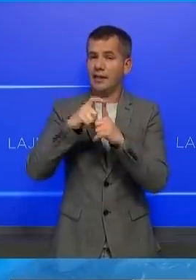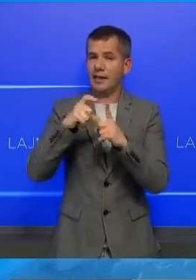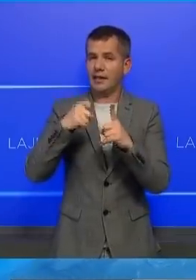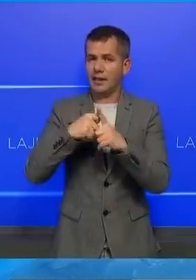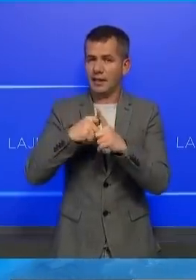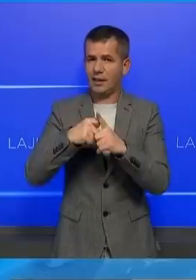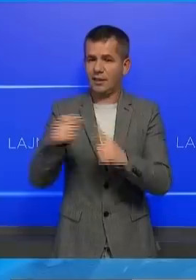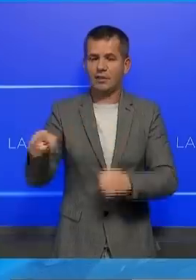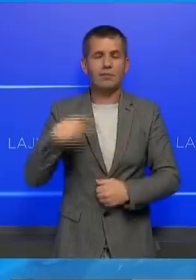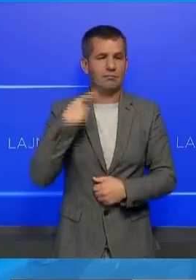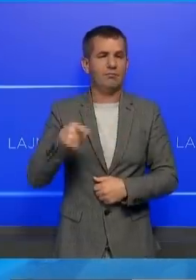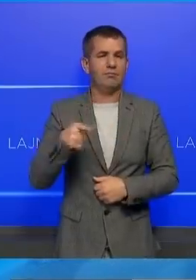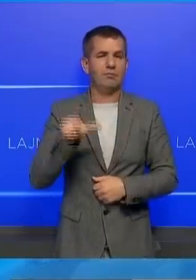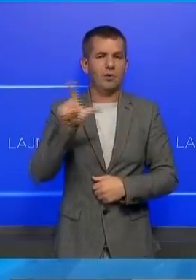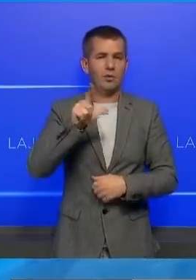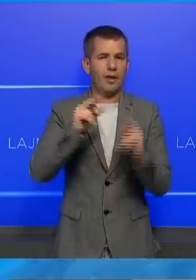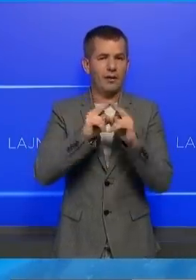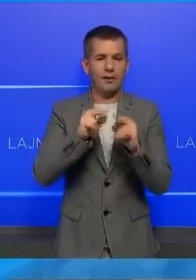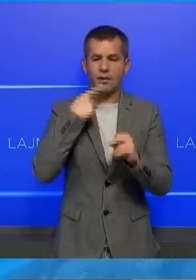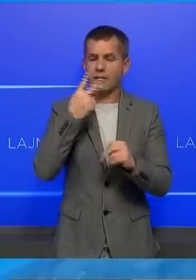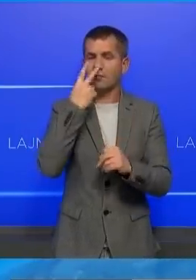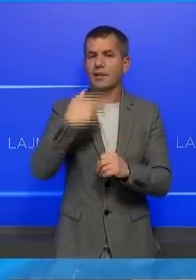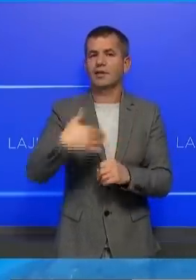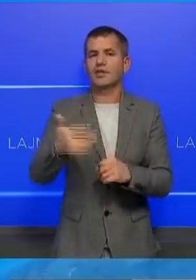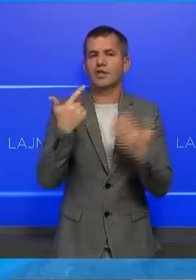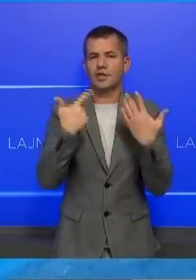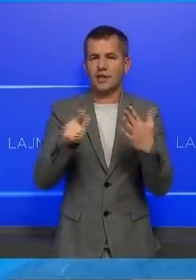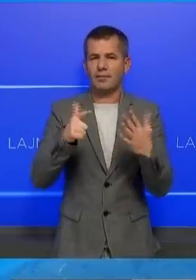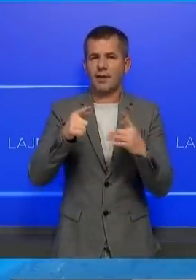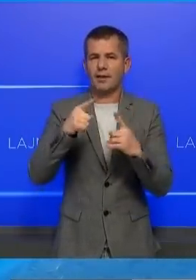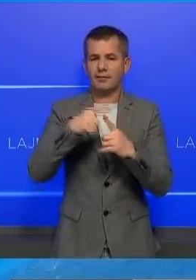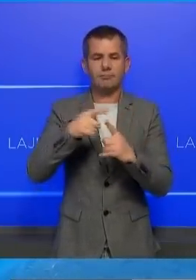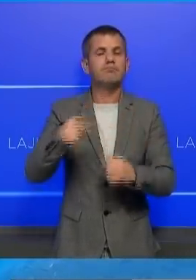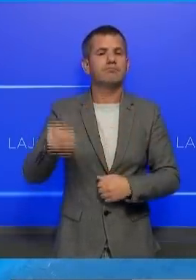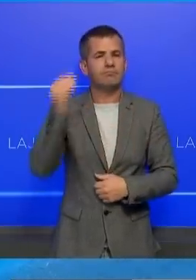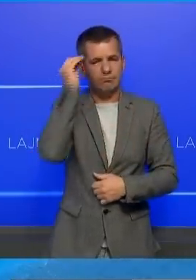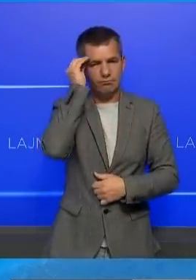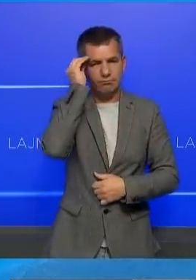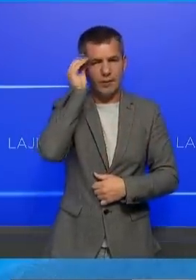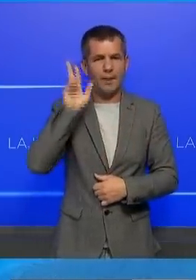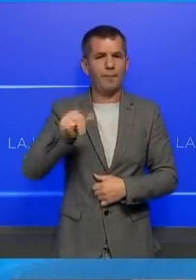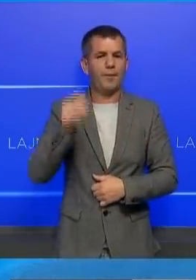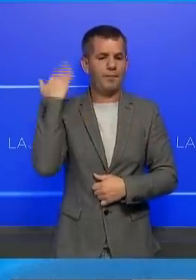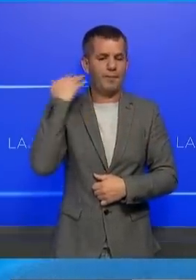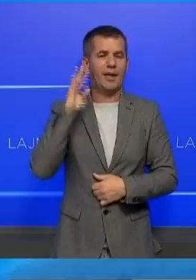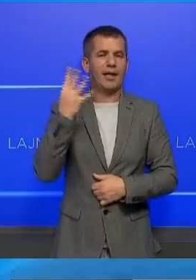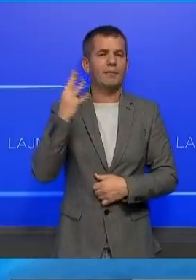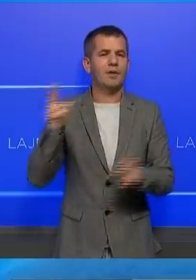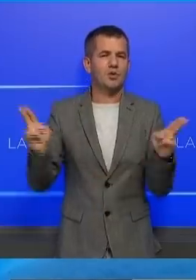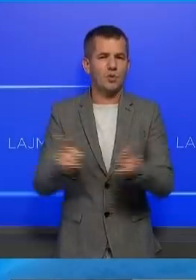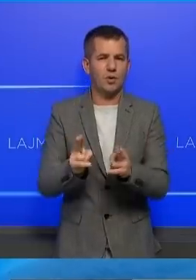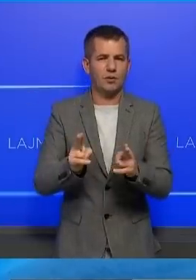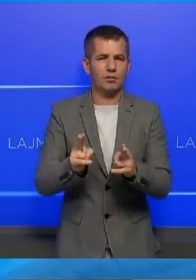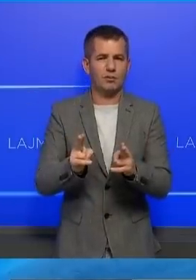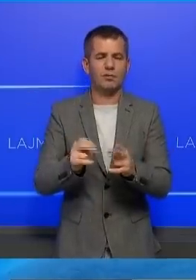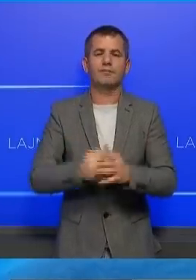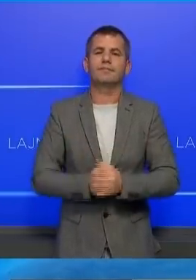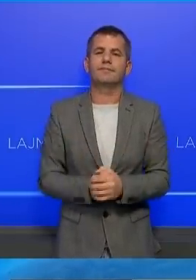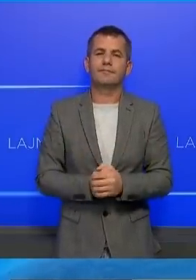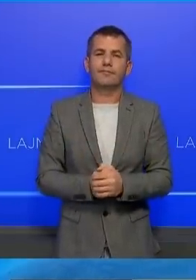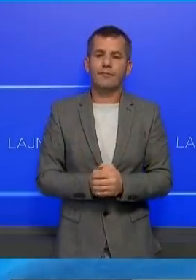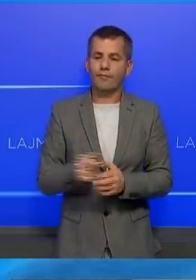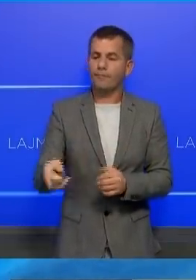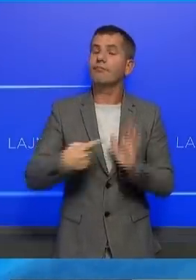e drejton, Abdiqiku thëtë se 7 mbëdjet të torin do të kujtojnë me krenari, si që kujtojnë 4 mbëdjet shkurtin, si mësim. A i ka